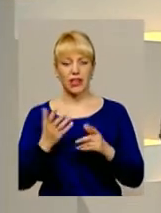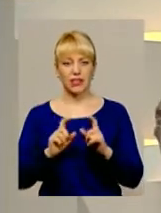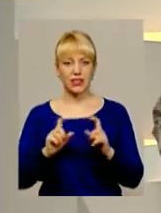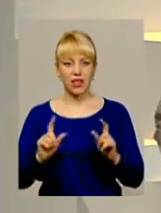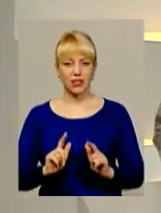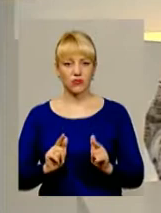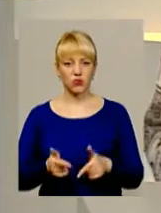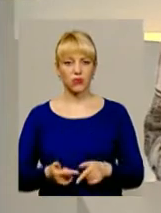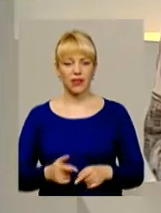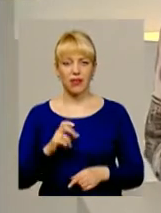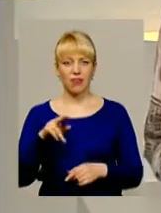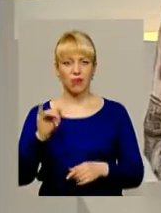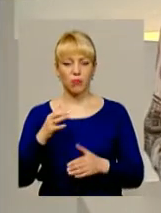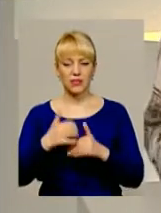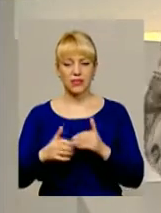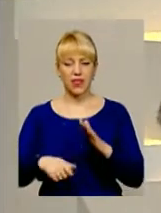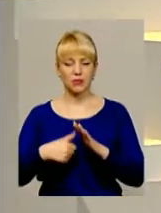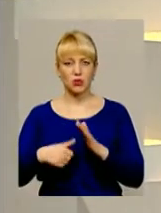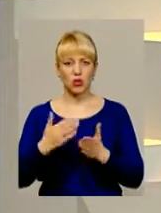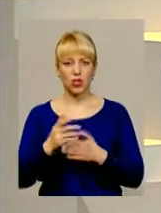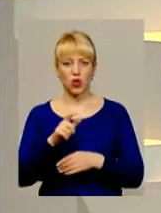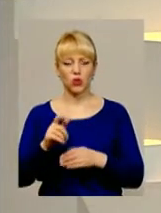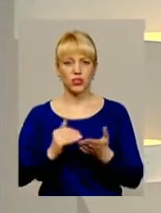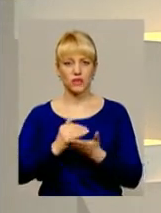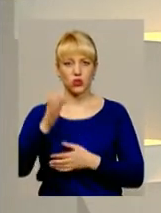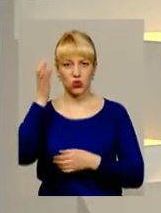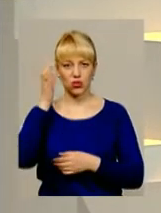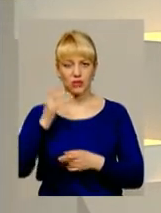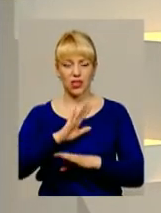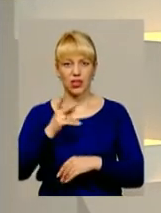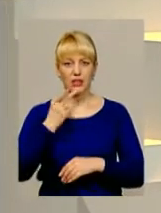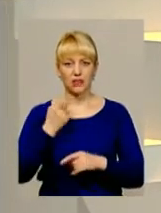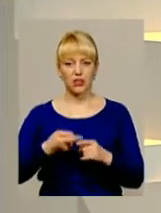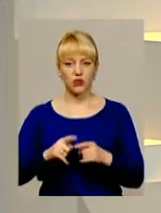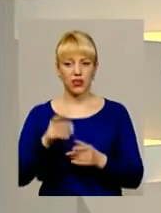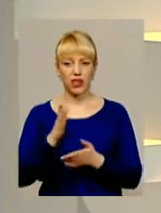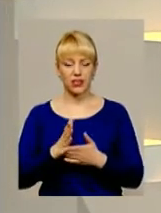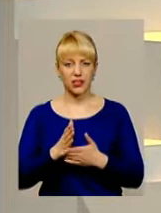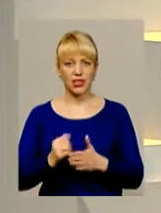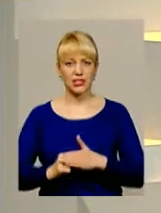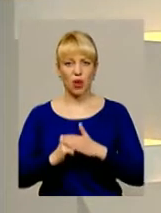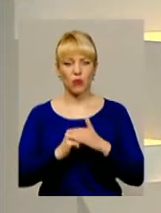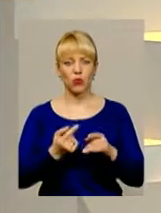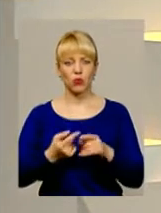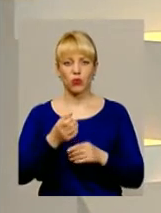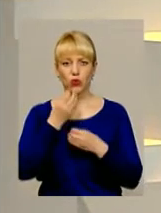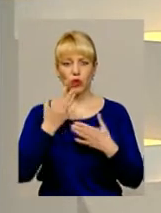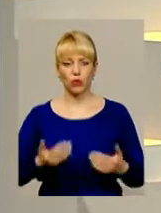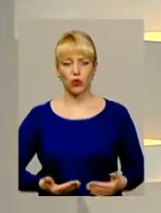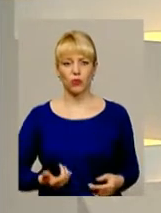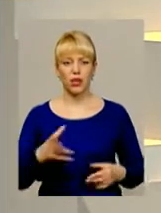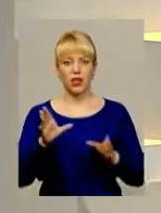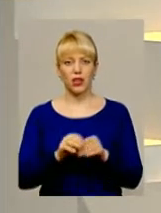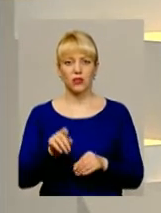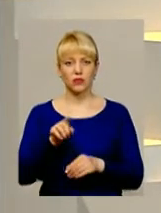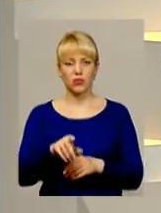вступати. В Європі серед безробітних часто є люди з вищою освітою, не завжди вона є запорукою добробуту. Разом з тим,